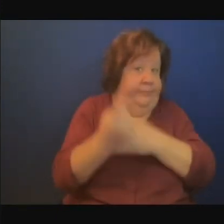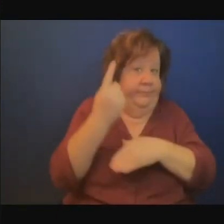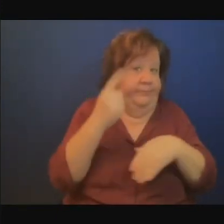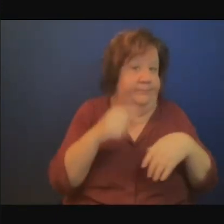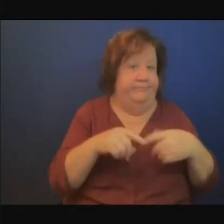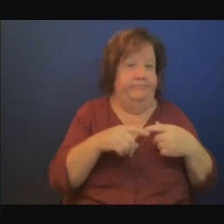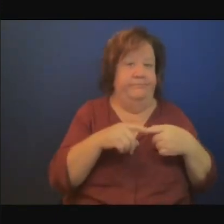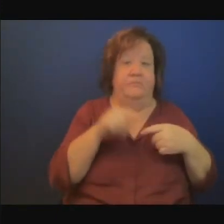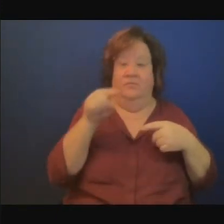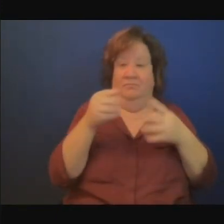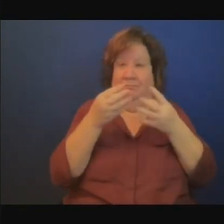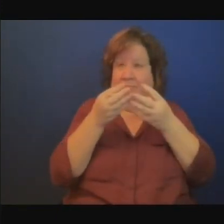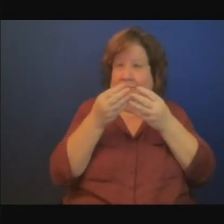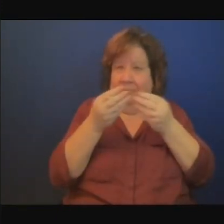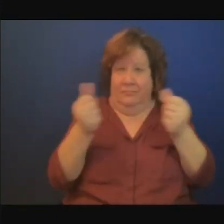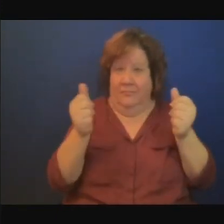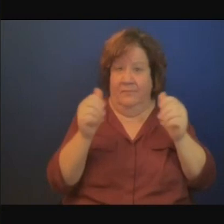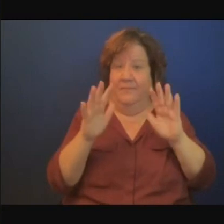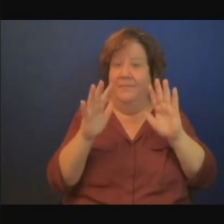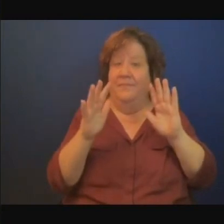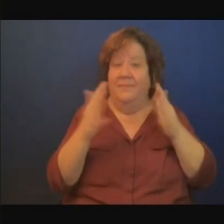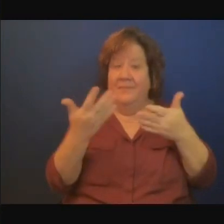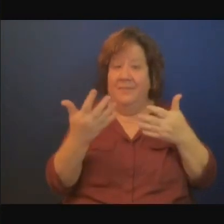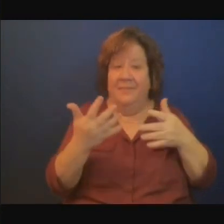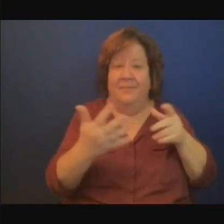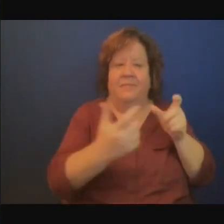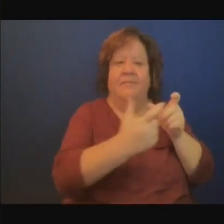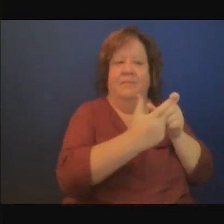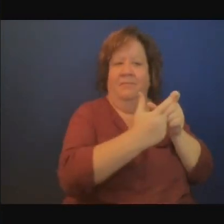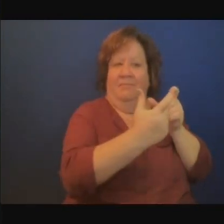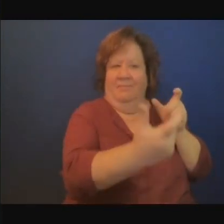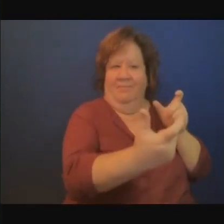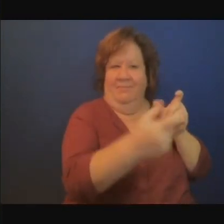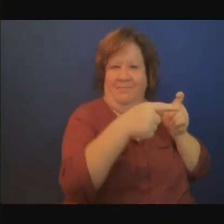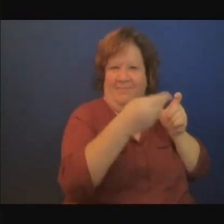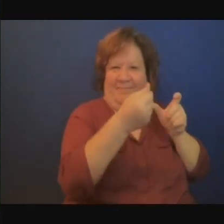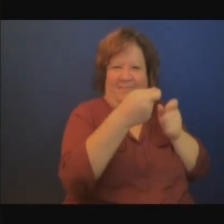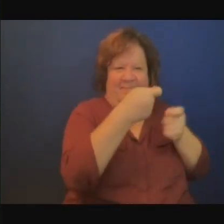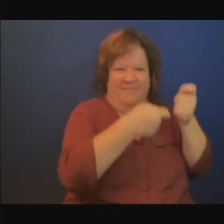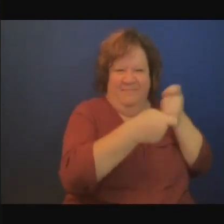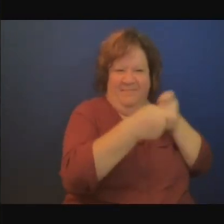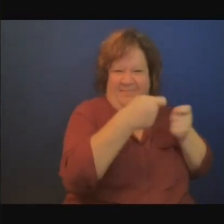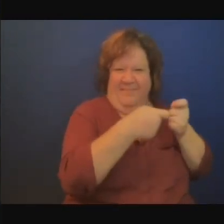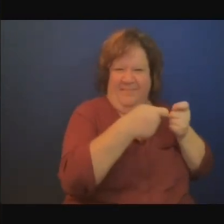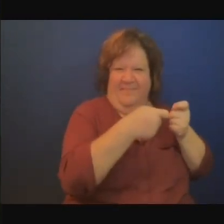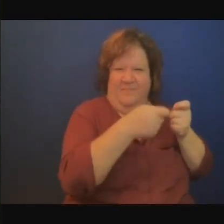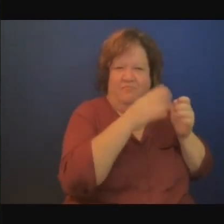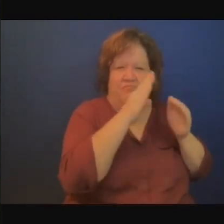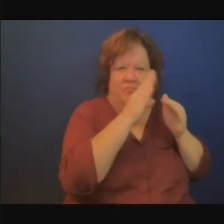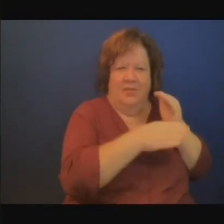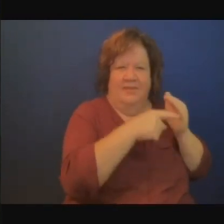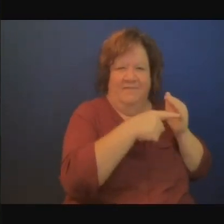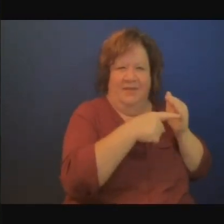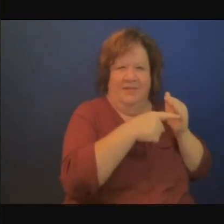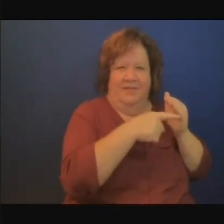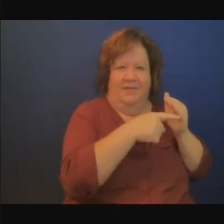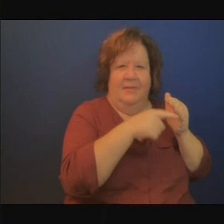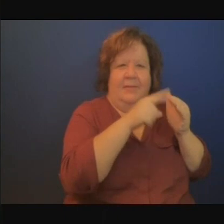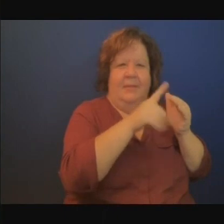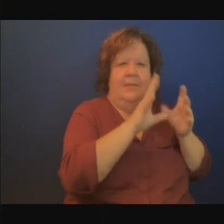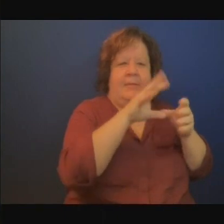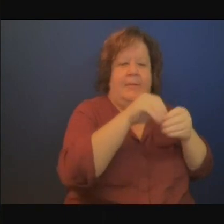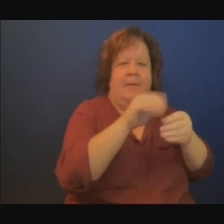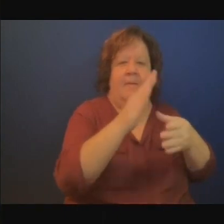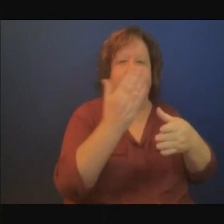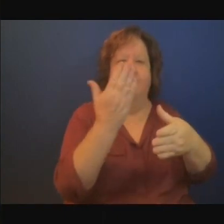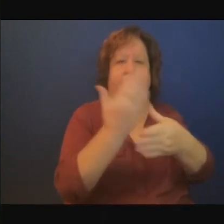préfère obtenir la participation d'une banque multilatérale pour résoudre le problème du risque souverain mais il y a